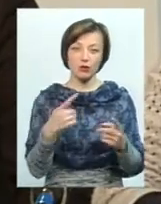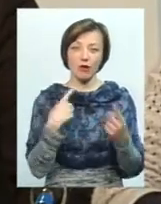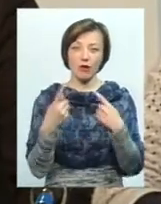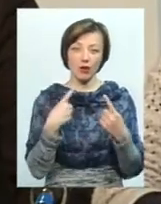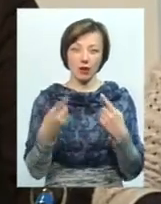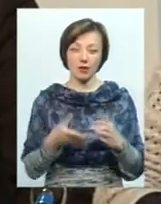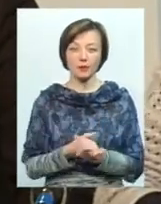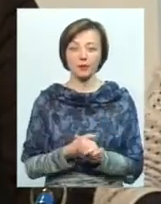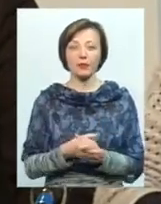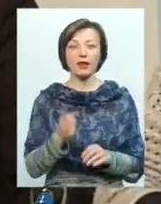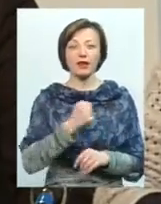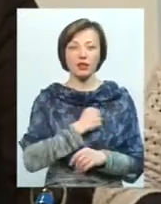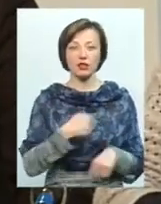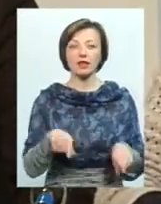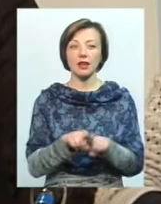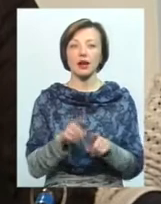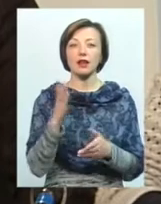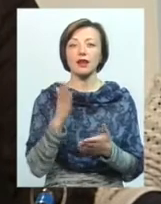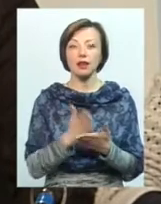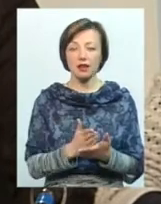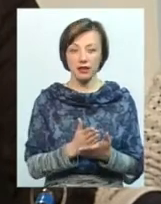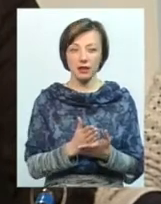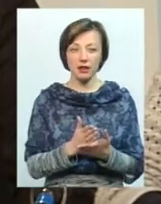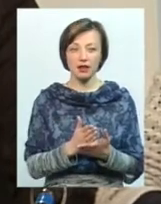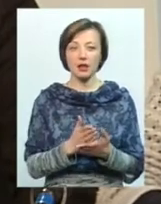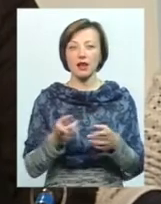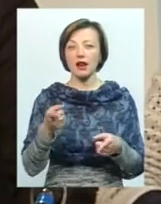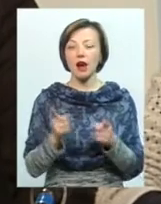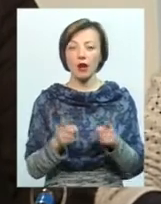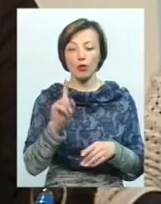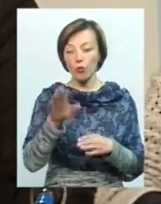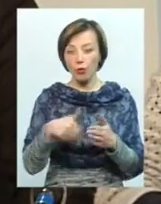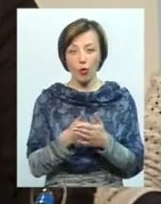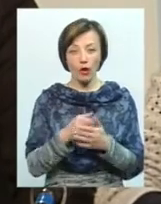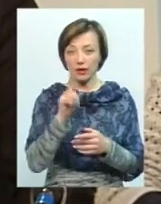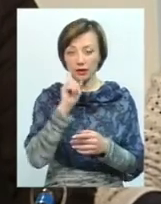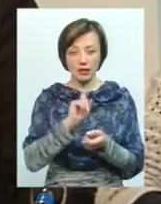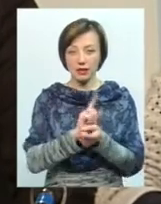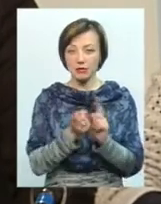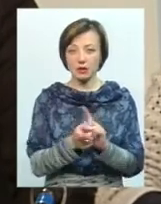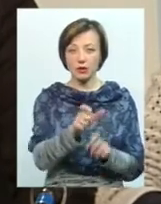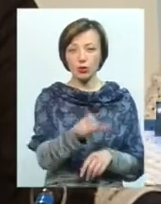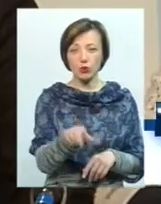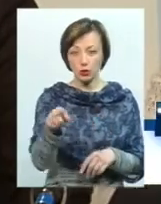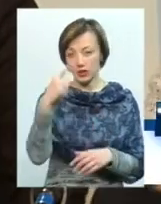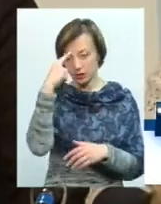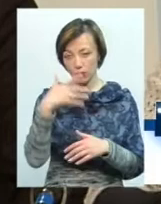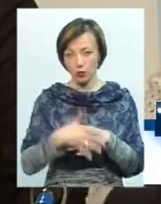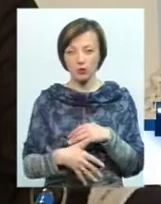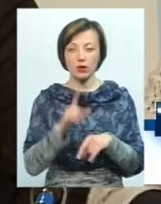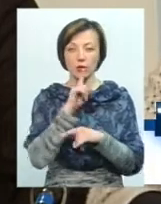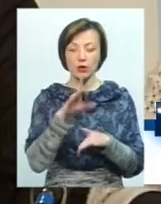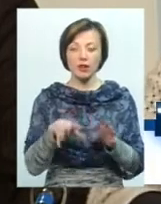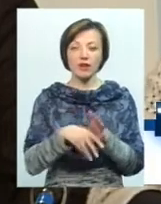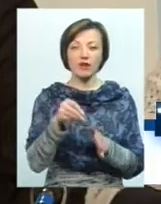щось говорити. На жаль, воно так і є. І реально, допоки в нас не зміниться вибориці, і його свідомість, і не буде